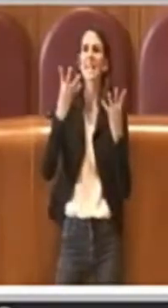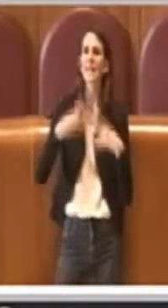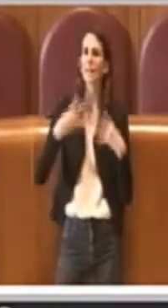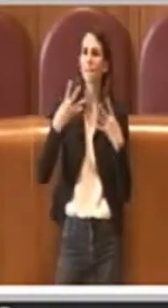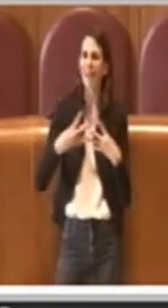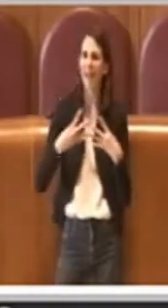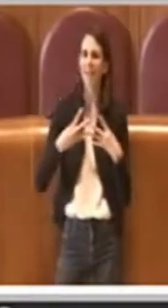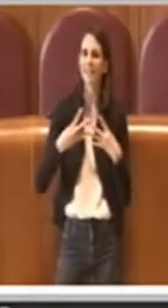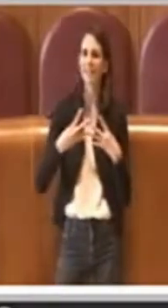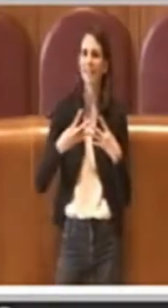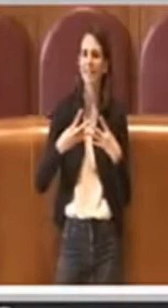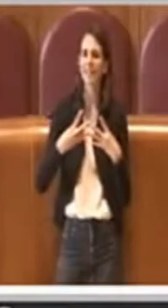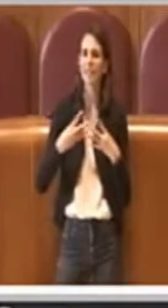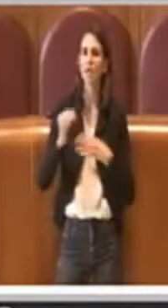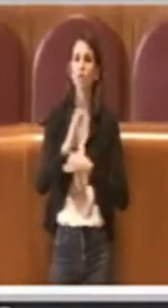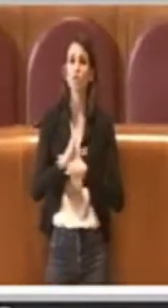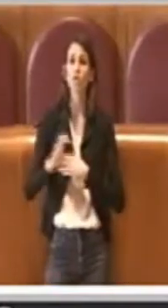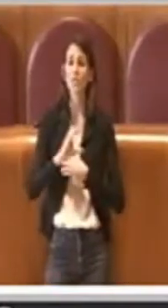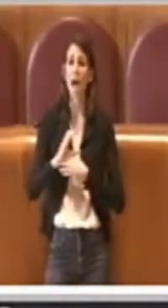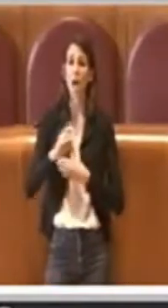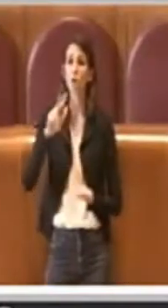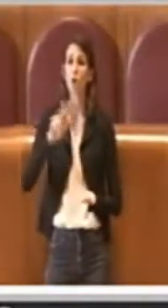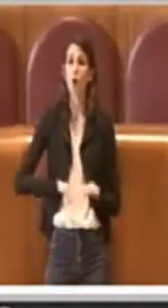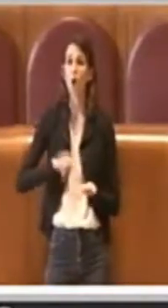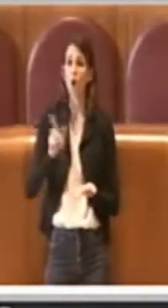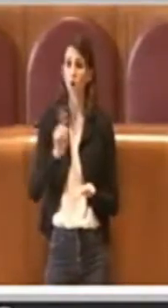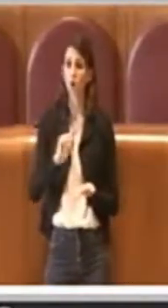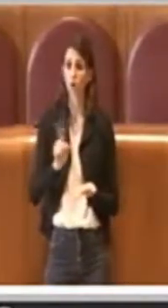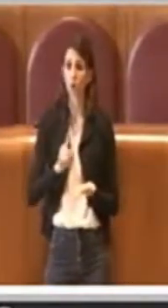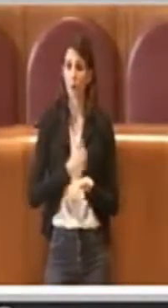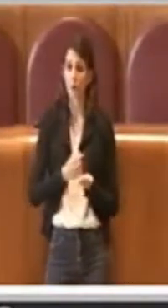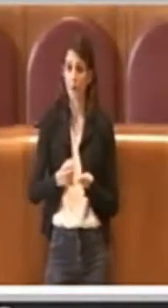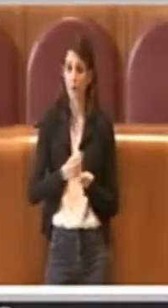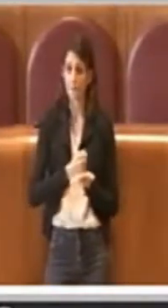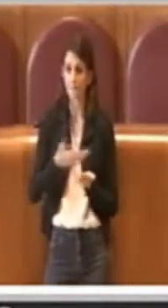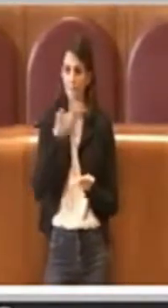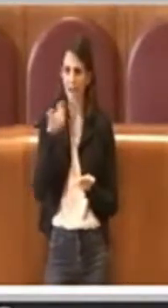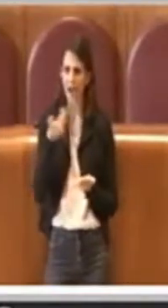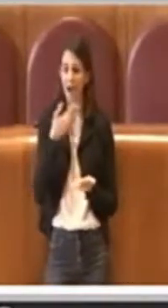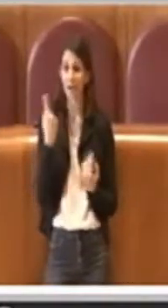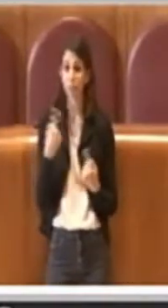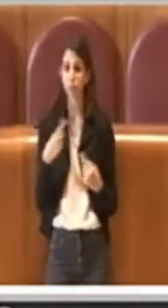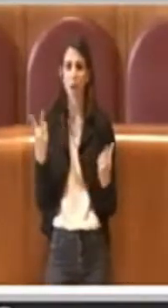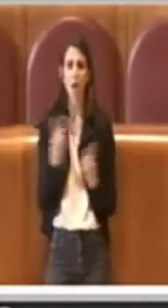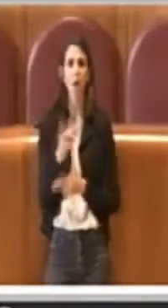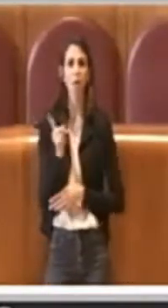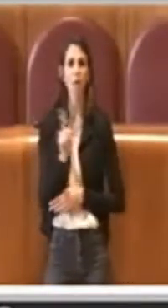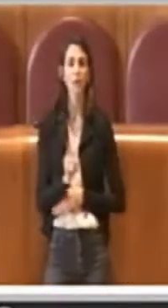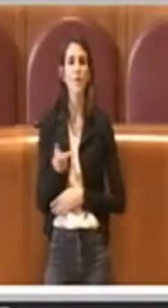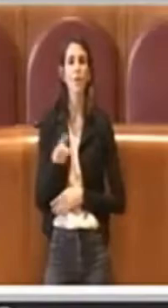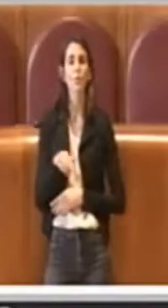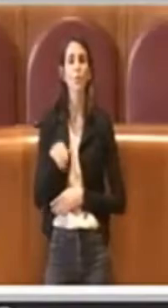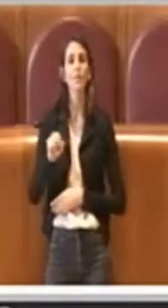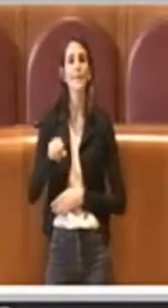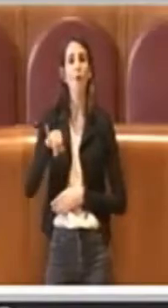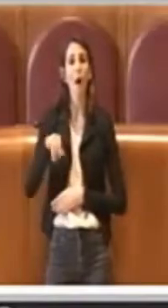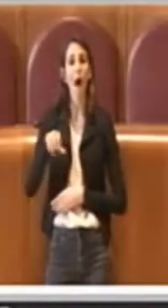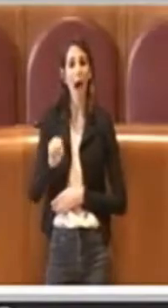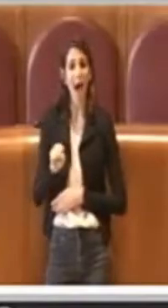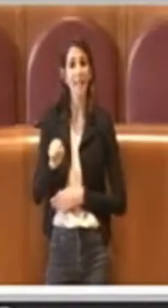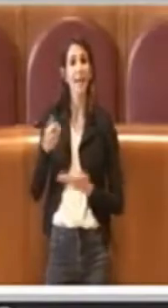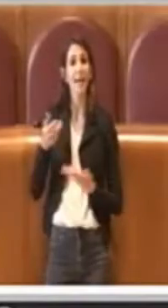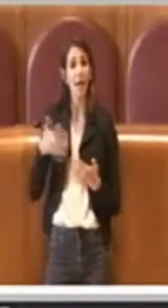ancora non autorizzati, in realtà non è così, l'AIA per questi è stata effettuata,